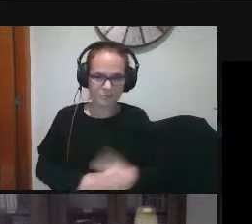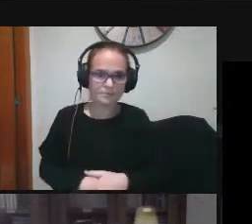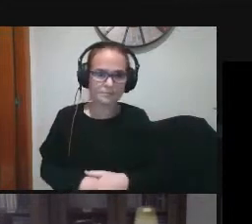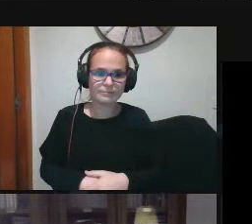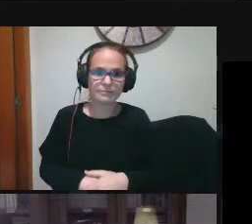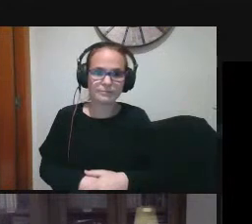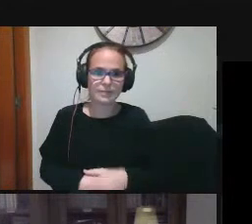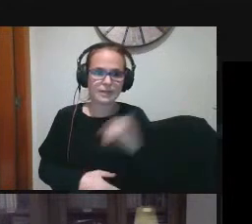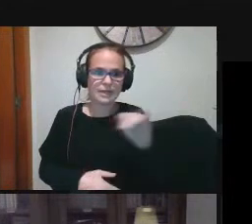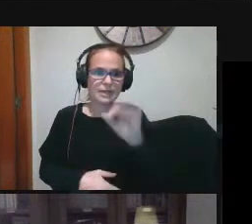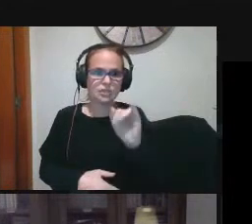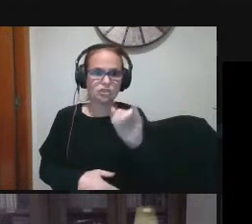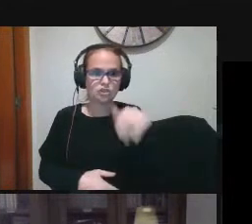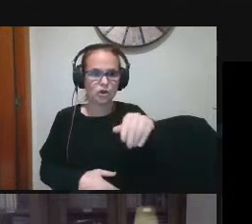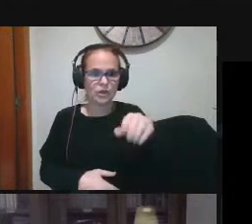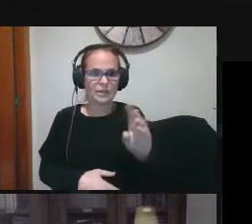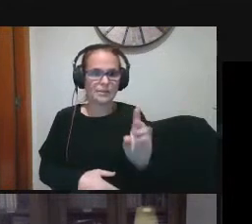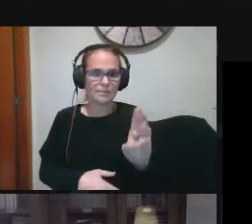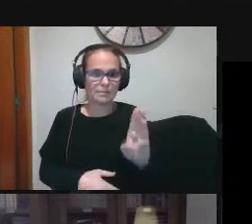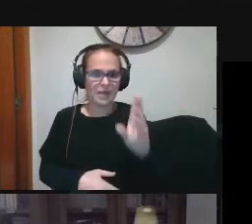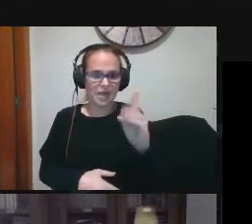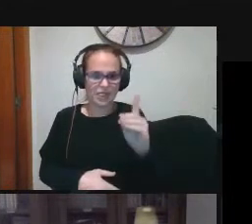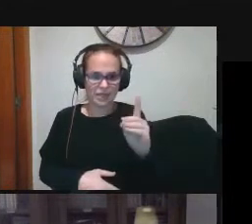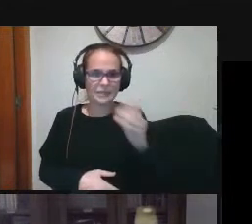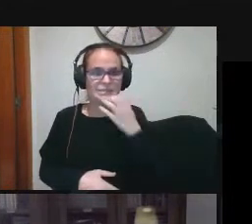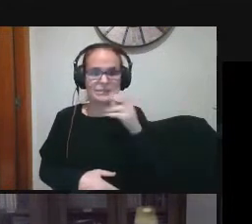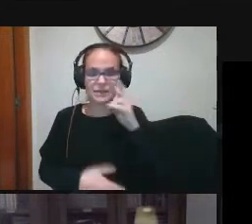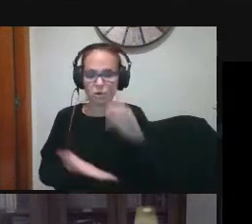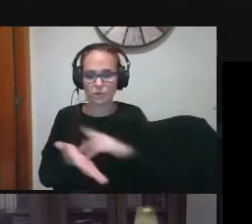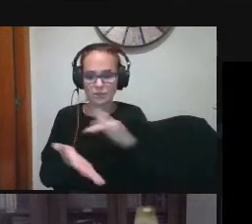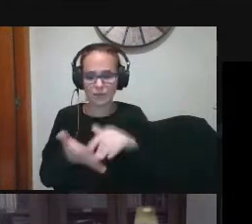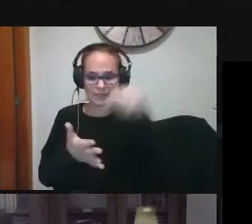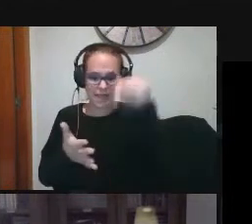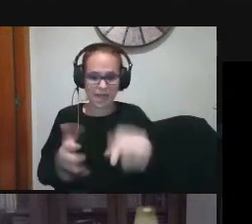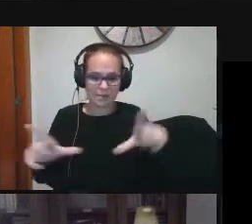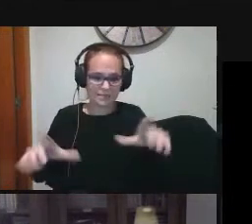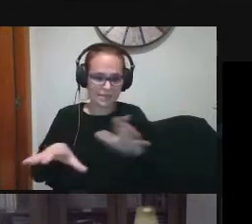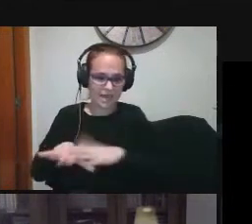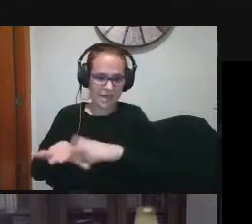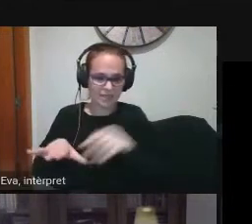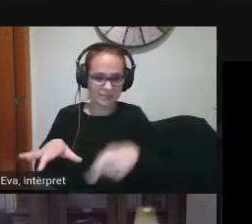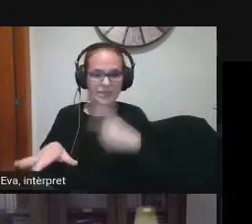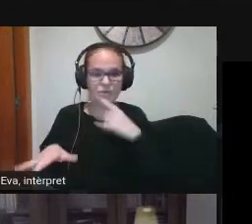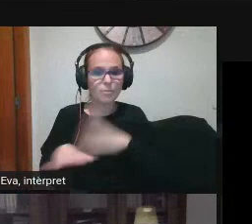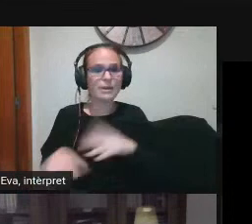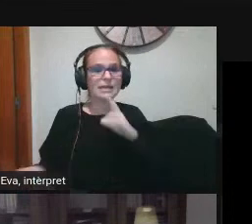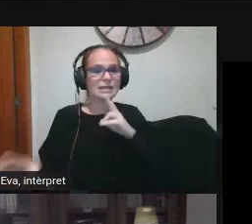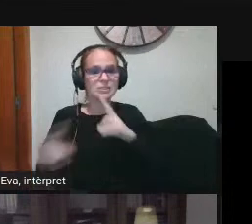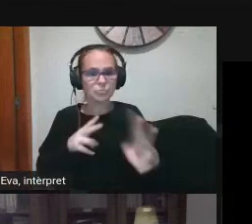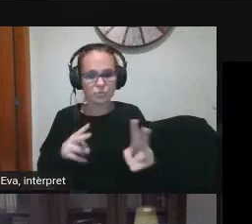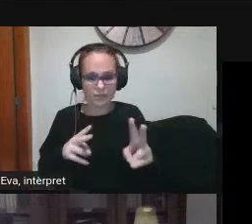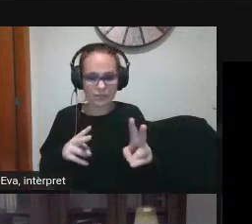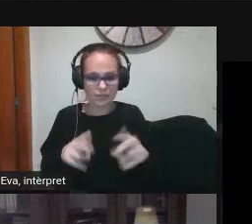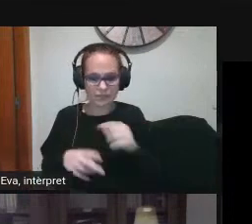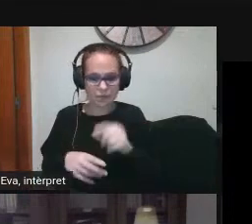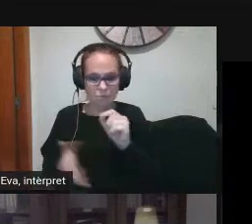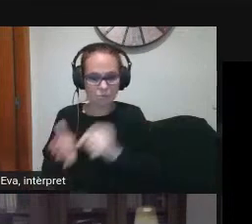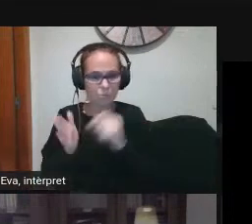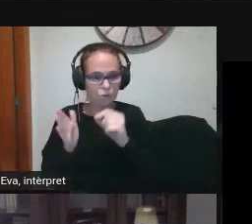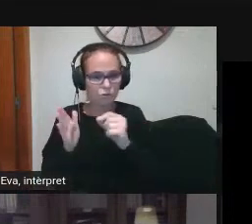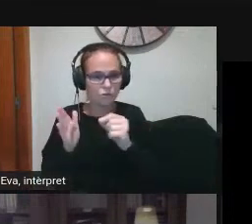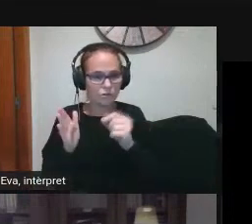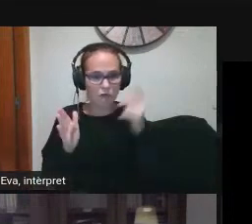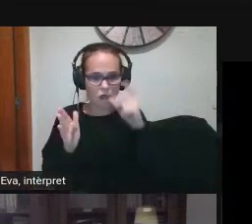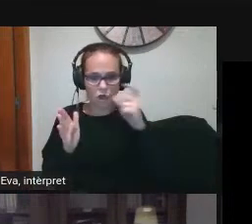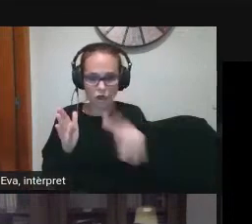si ho feu amb tauleta doncs veureu que us apareix una opció a baix de la dreta que diu per respondre i llavors podreu moure un punt groc cap a la